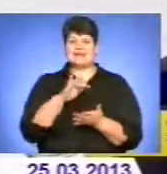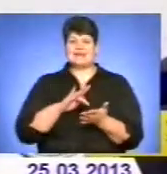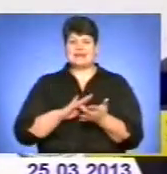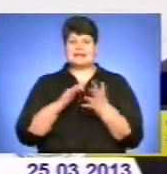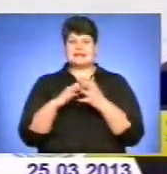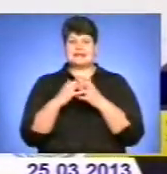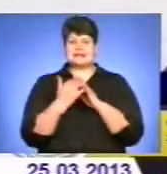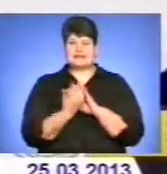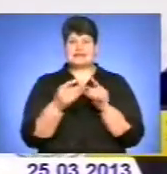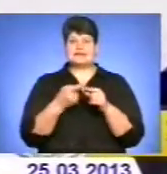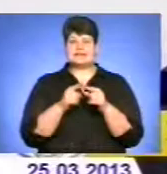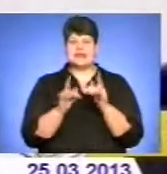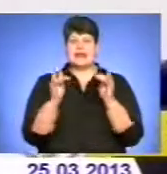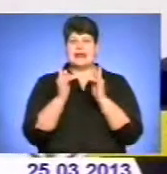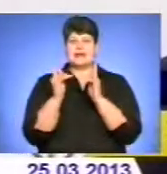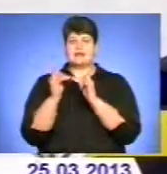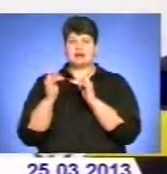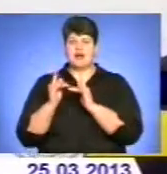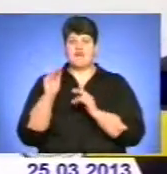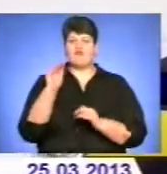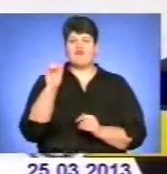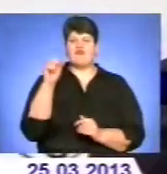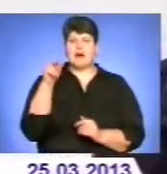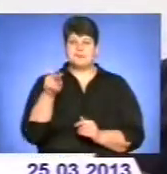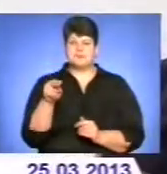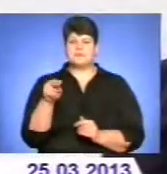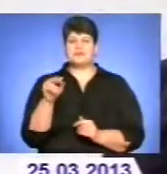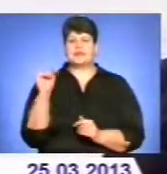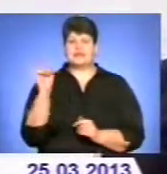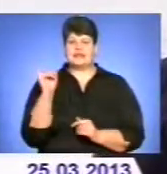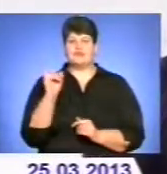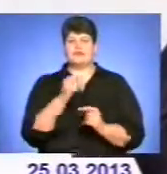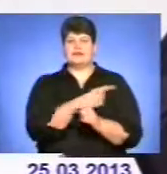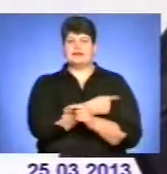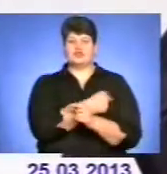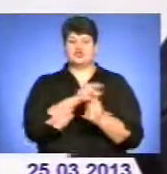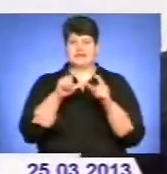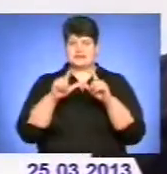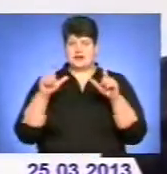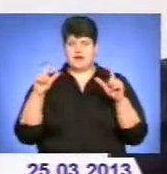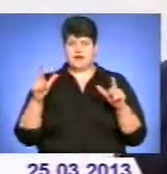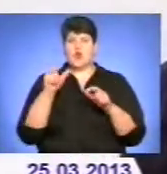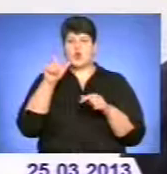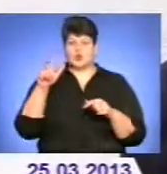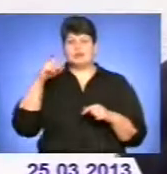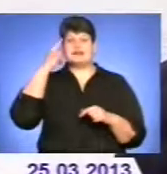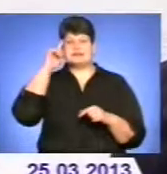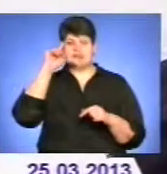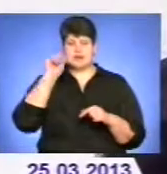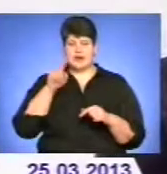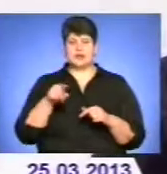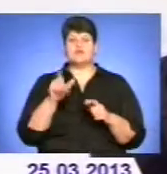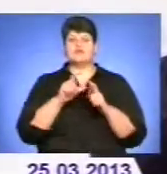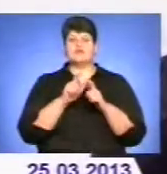відкриті ліжка в ФАПах і в медичних закладах. Люди це знають і в закладах